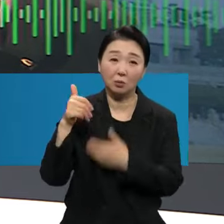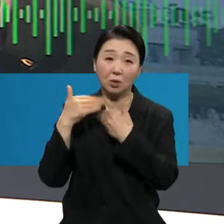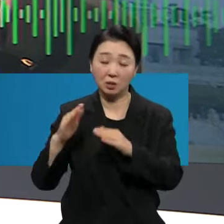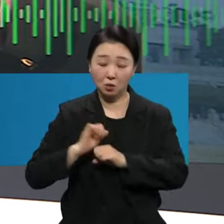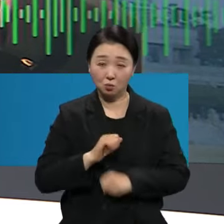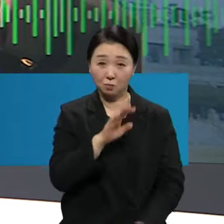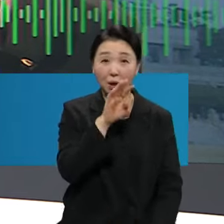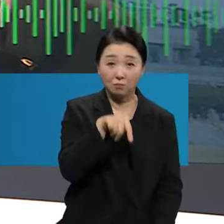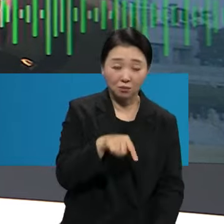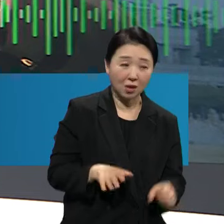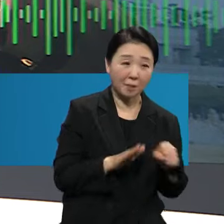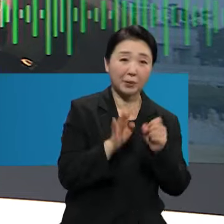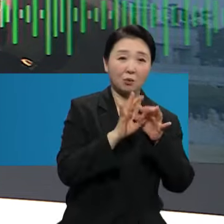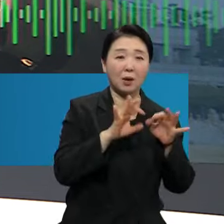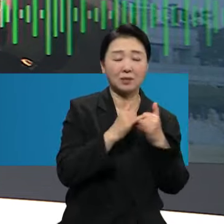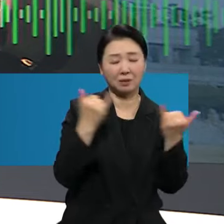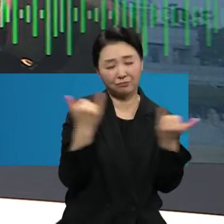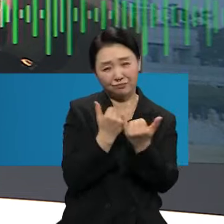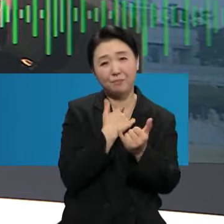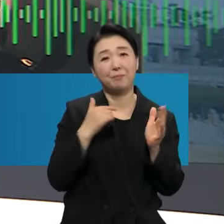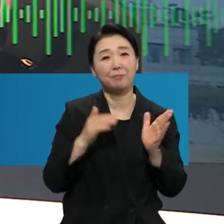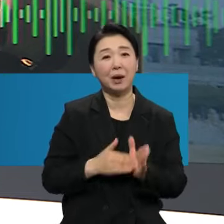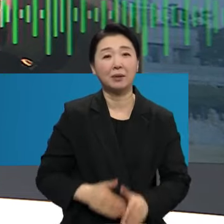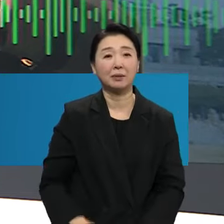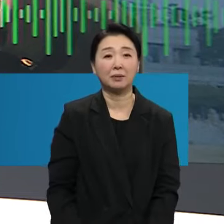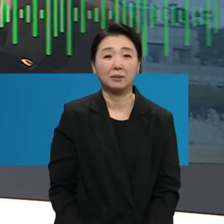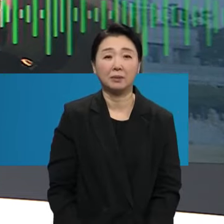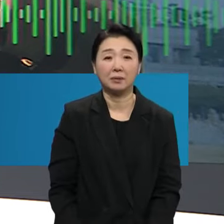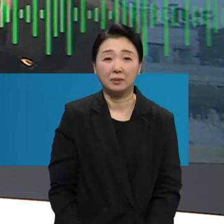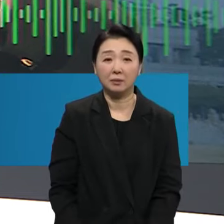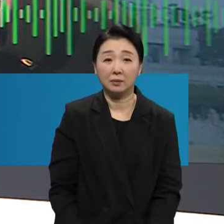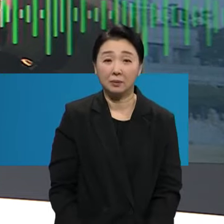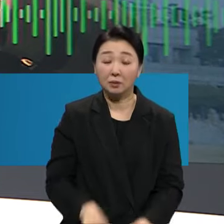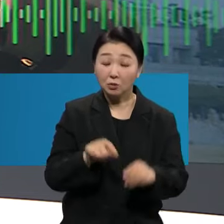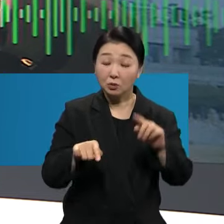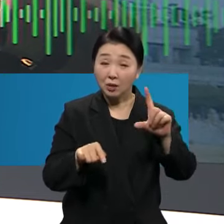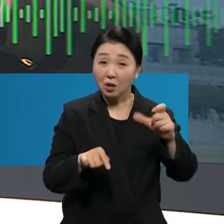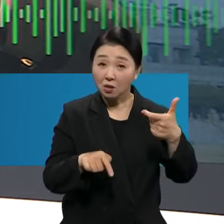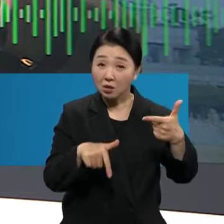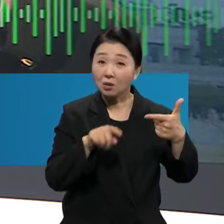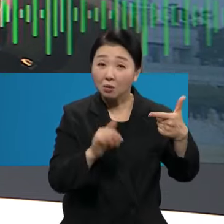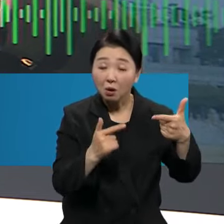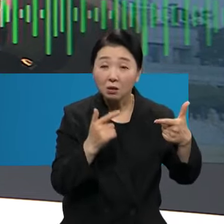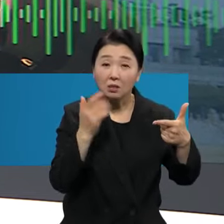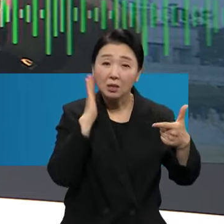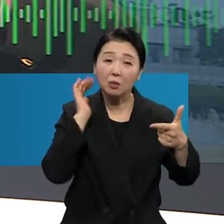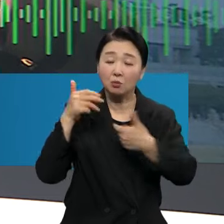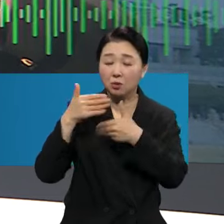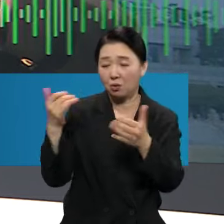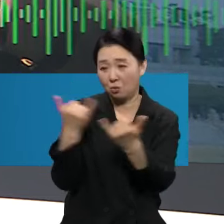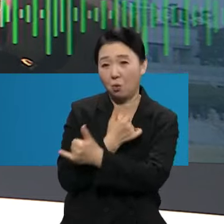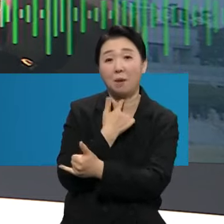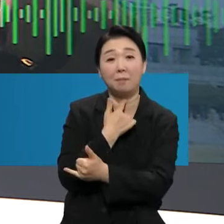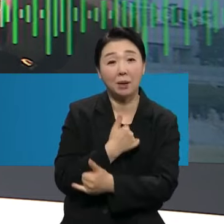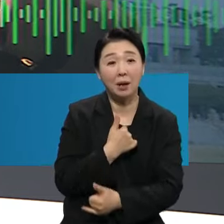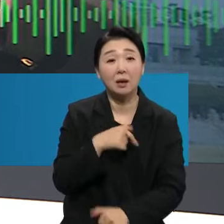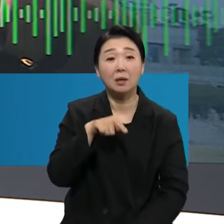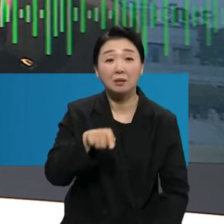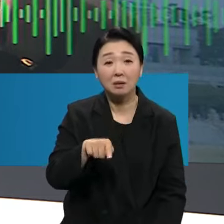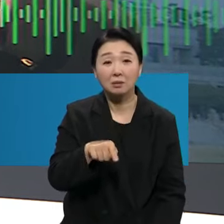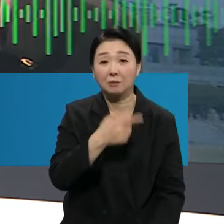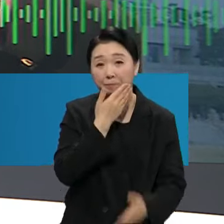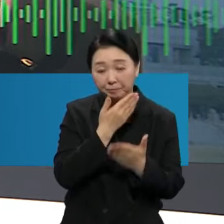해병대 관계자와 통화한 걸로 확인됐습니다. 특히 그중 16건이 대통령실과의 통화였습니다. 여기에서